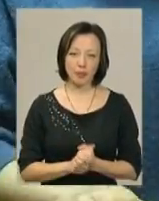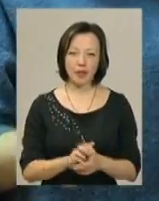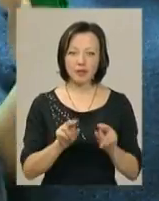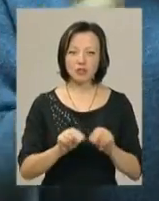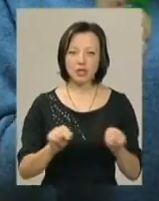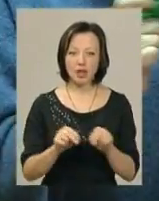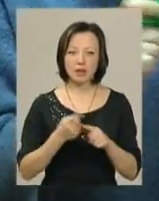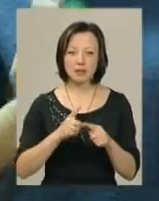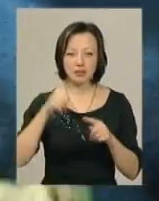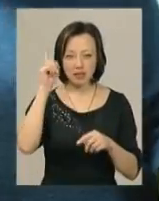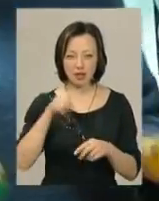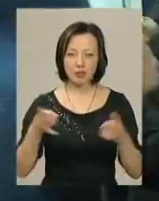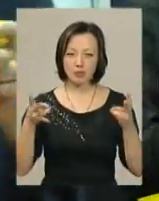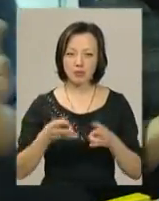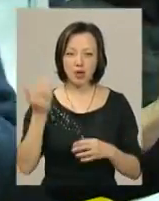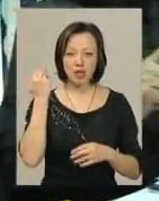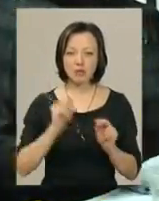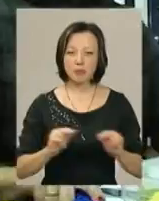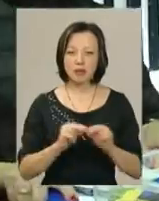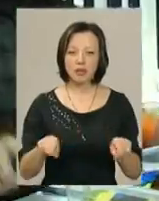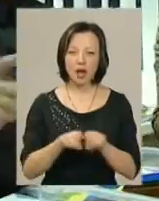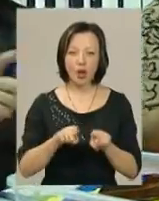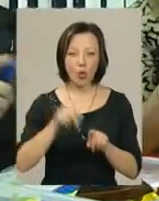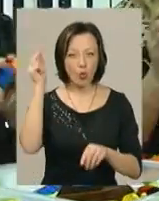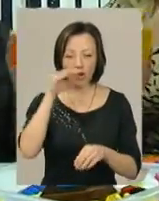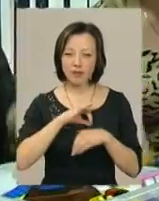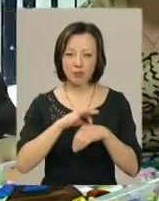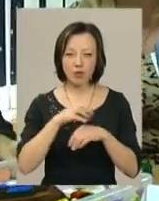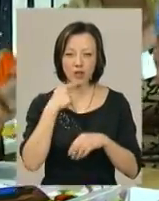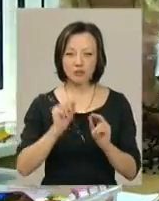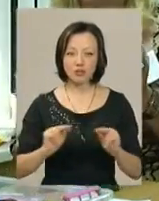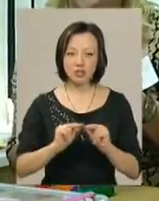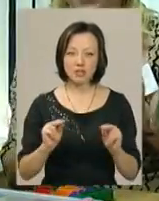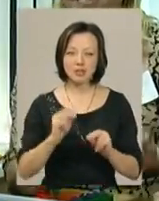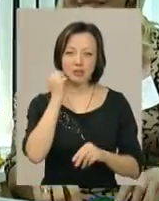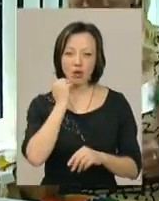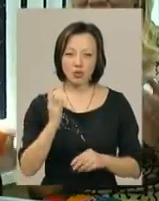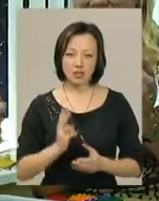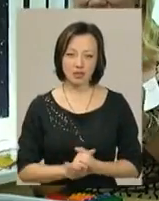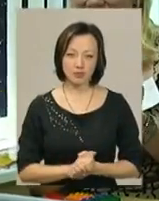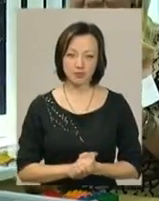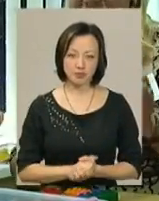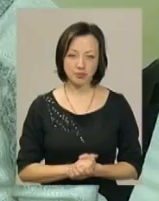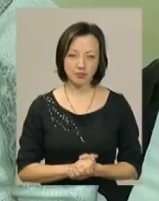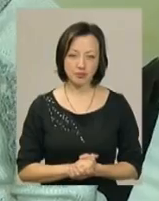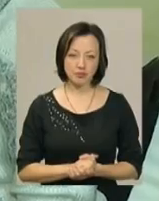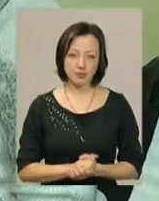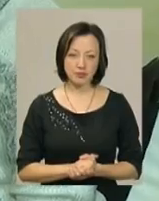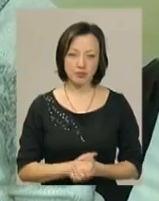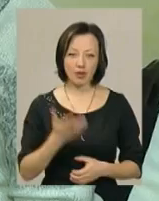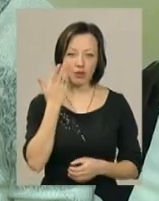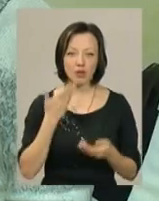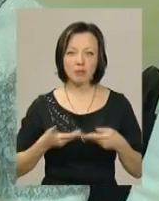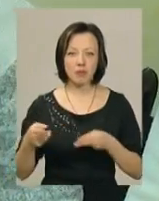вчителям ці знання і навики потрібні, бо раніше педагоги таких уроків не проводили, каже вчителька зі Старокостянтинова Тамара Калібабчук. Коли ми